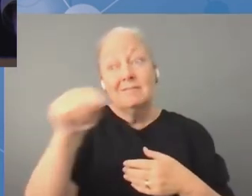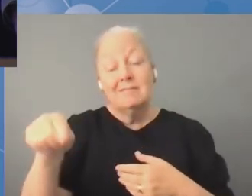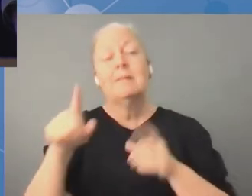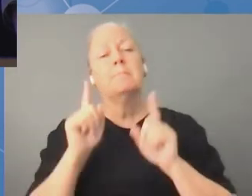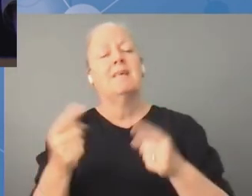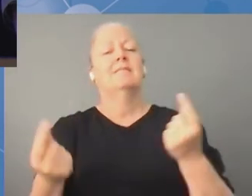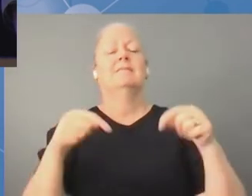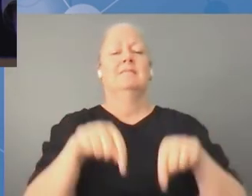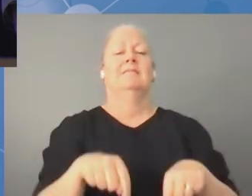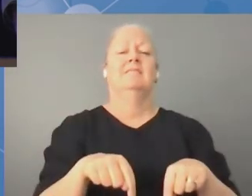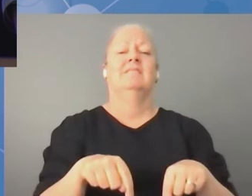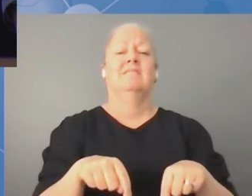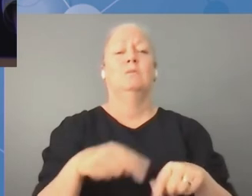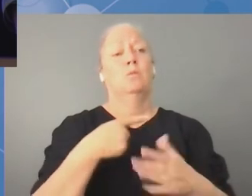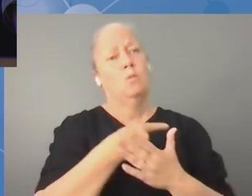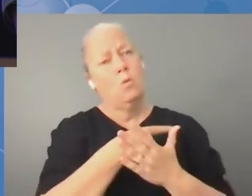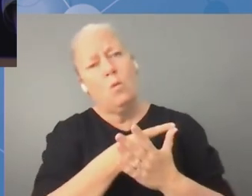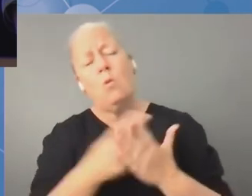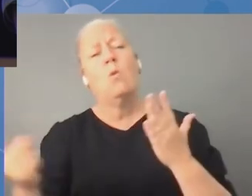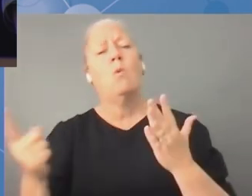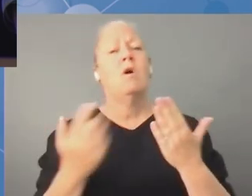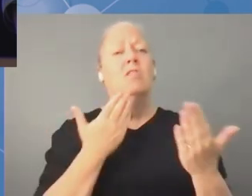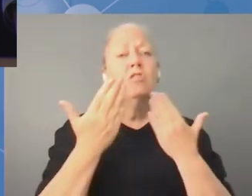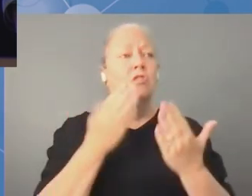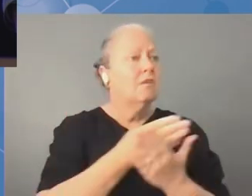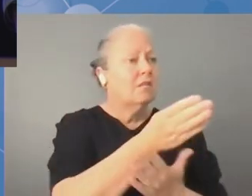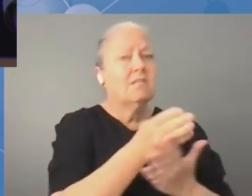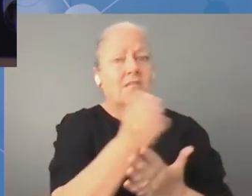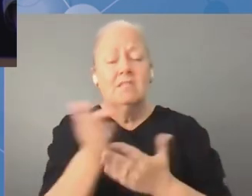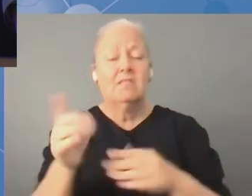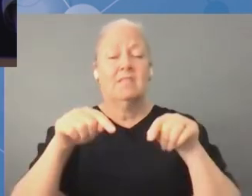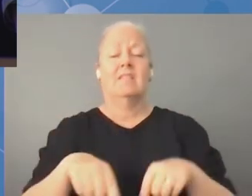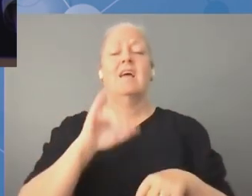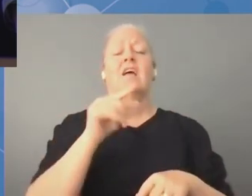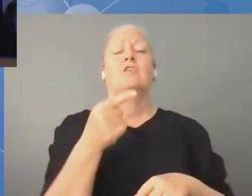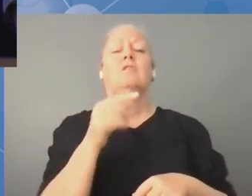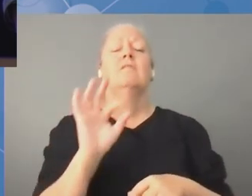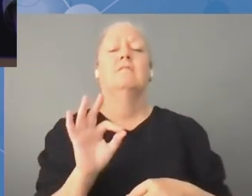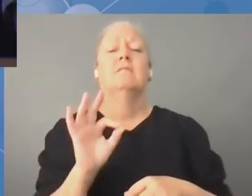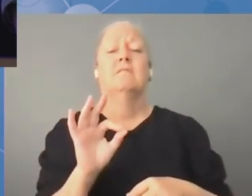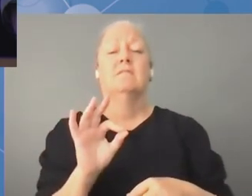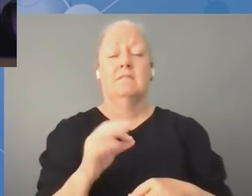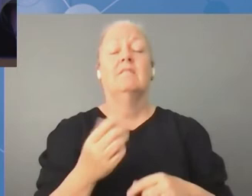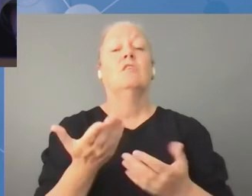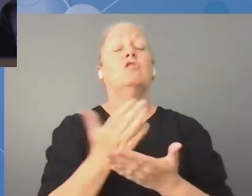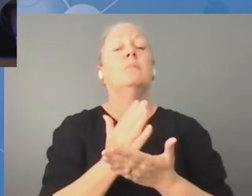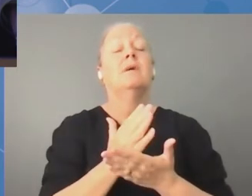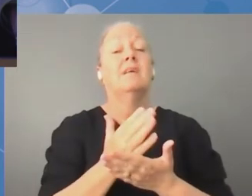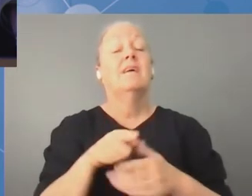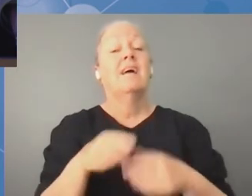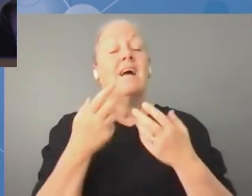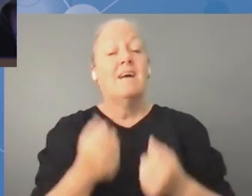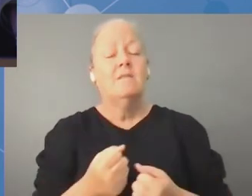szczytu zauważyliśmy, że tylko w jednej sali było tłumaczenie. My powinniśmy